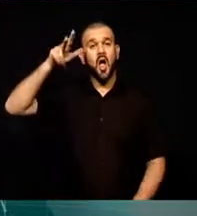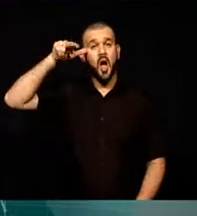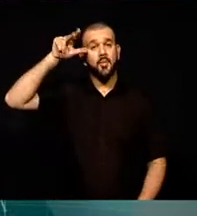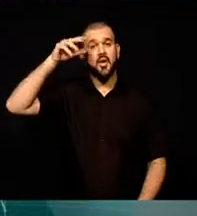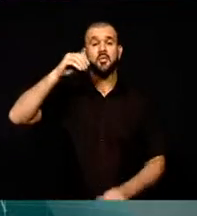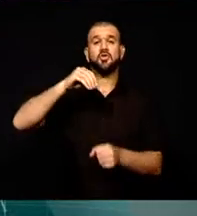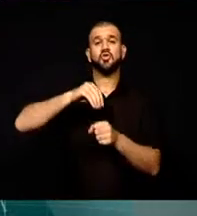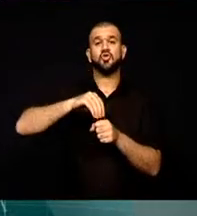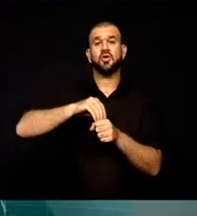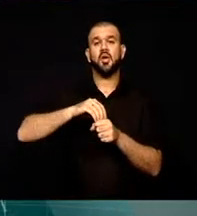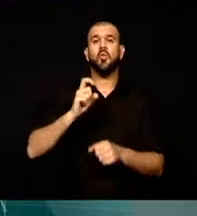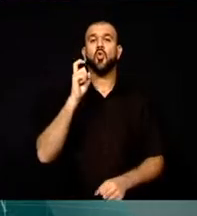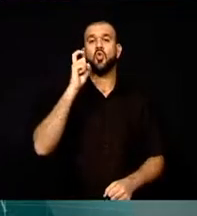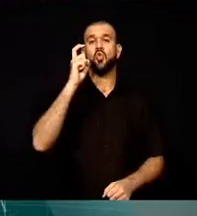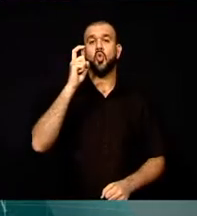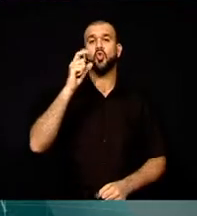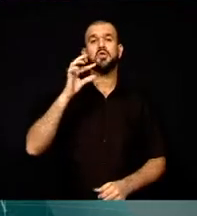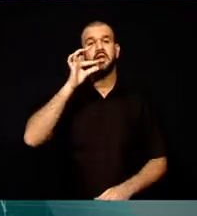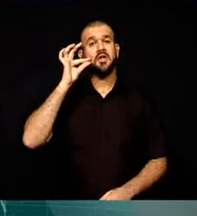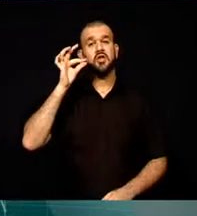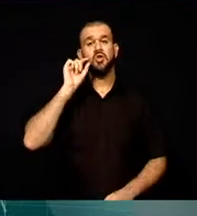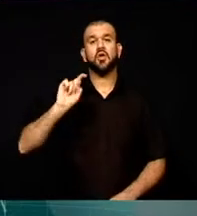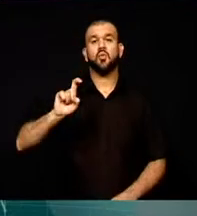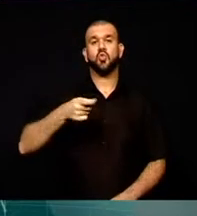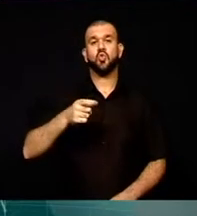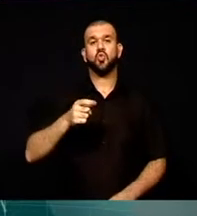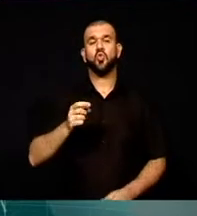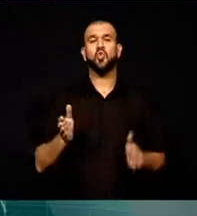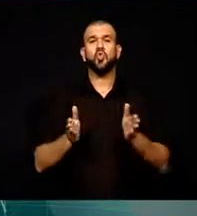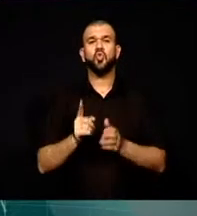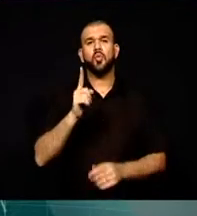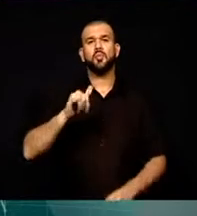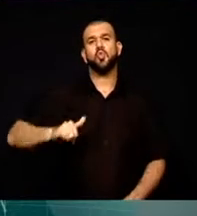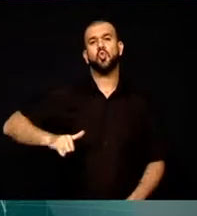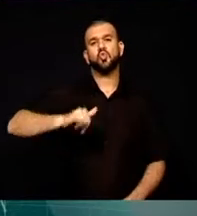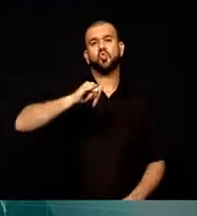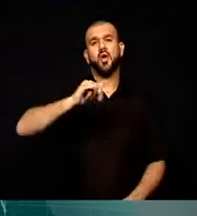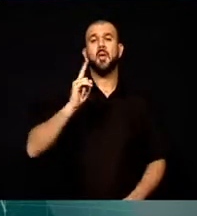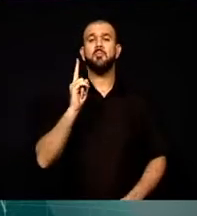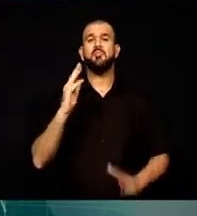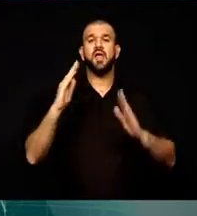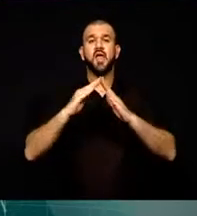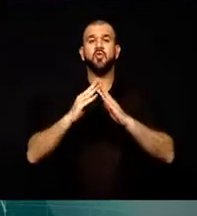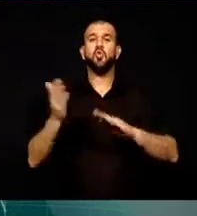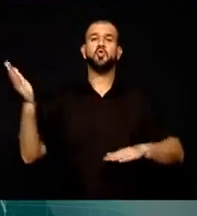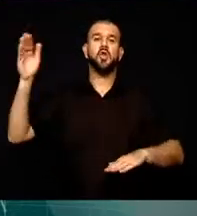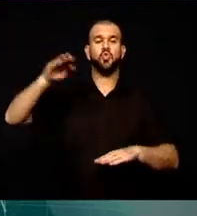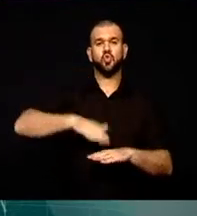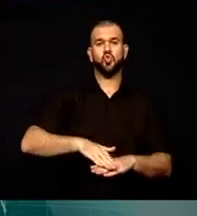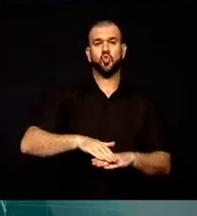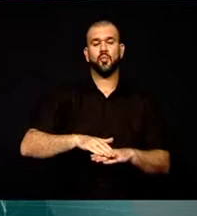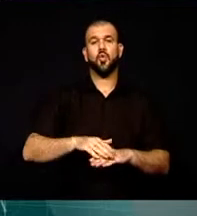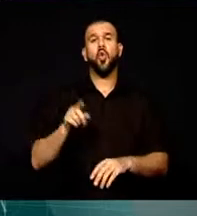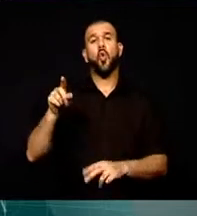Amerika Birleşik Devletleri'nde içinde 9 kişinin bulunduğu küçük bir uçak